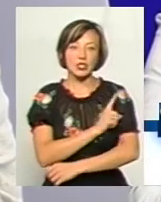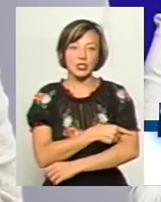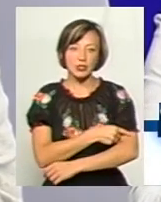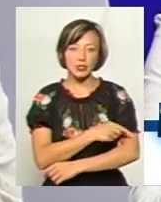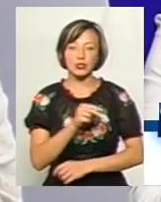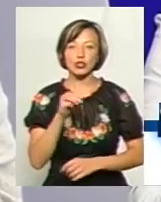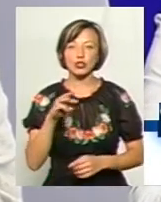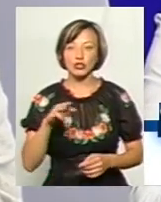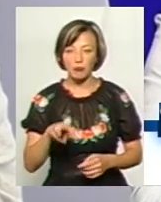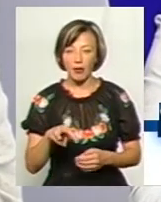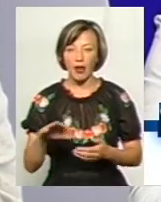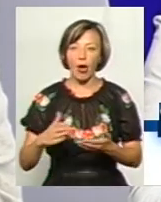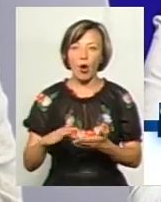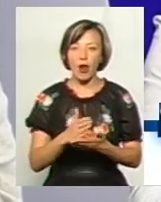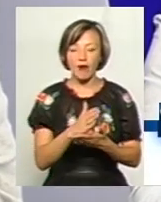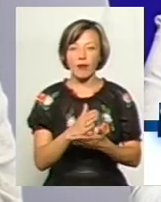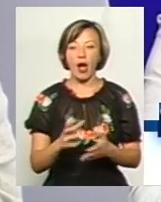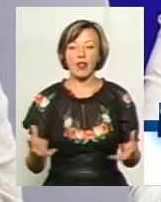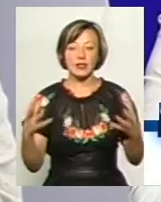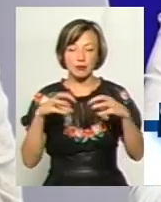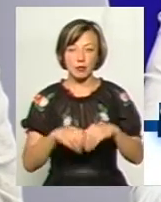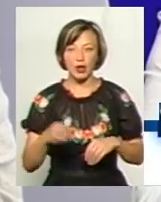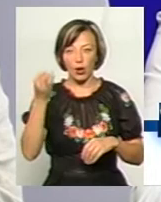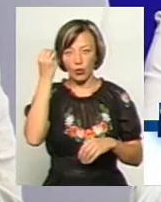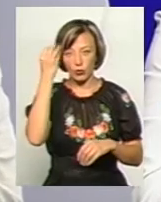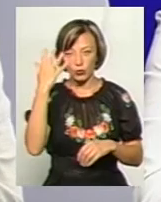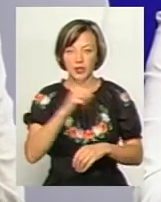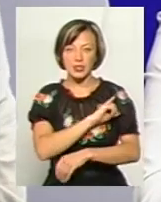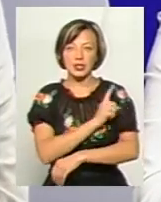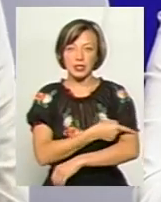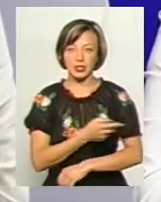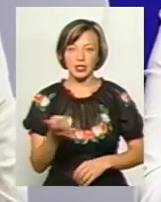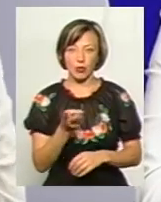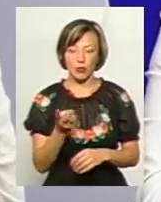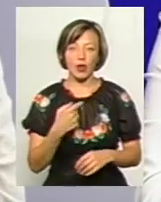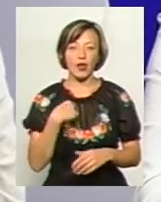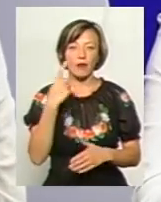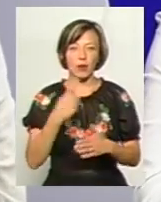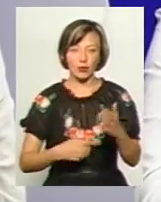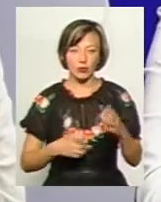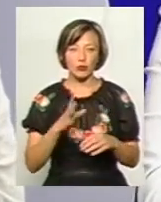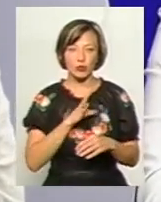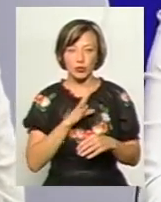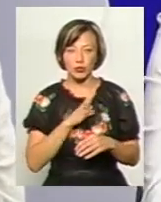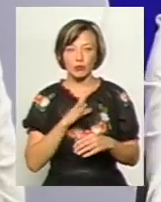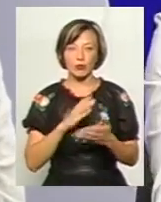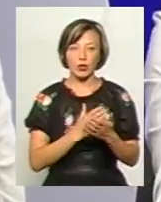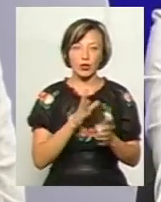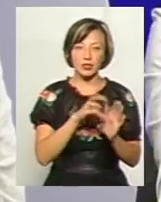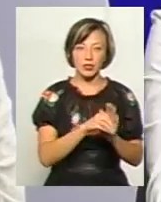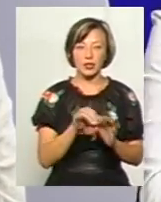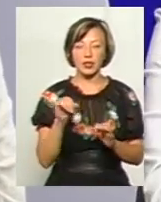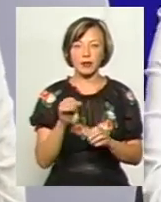географію, але спільна культура сильніша за обох. Я в цьому переконалася, будучи і в політиці, і